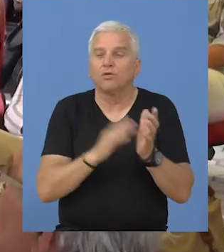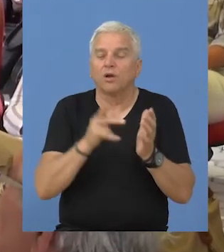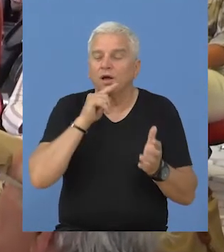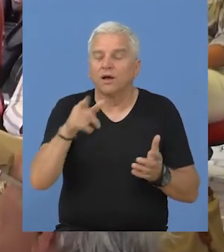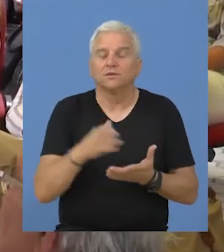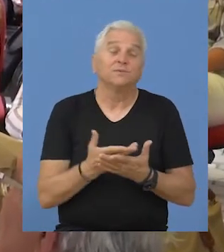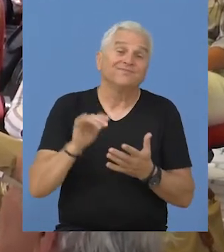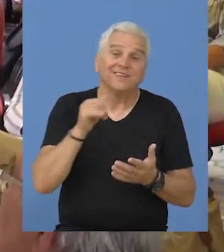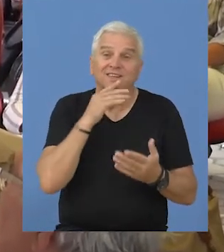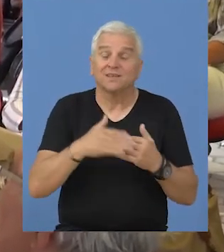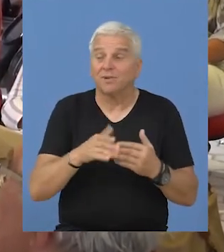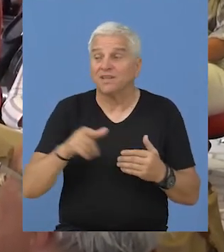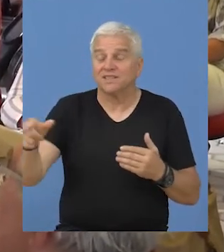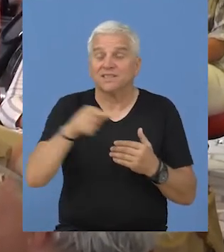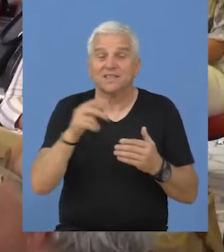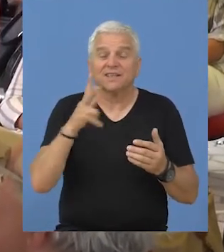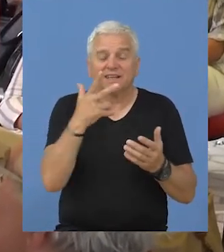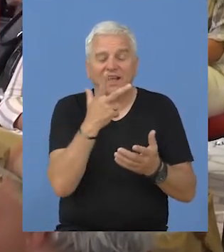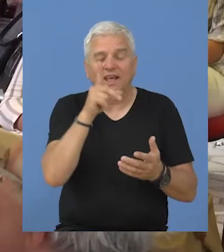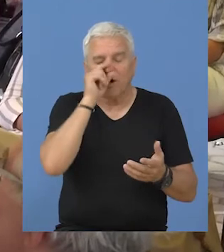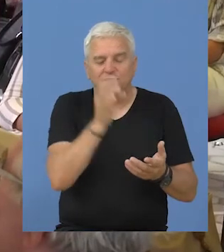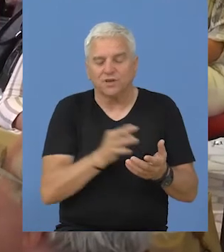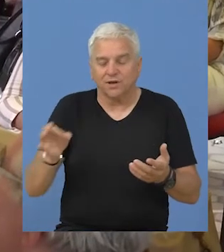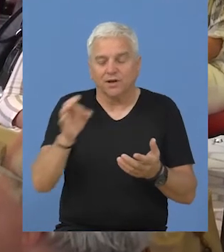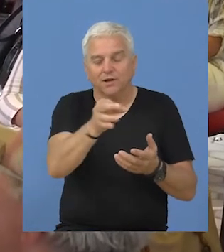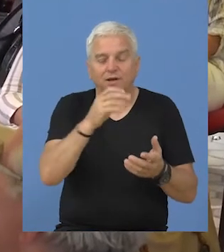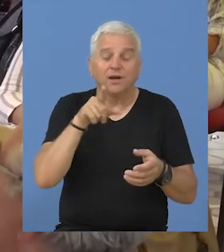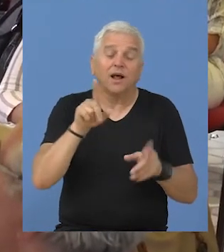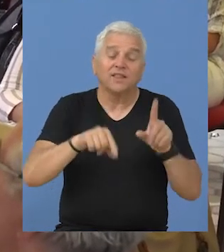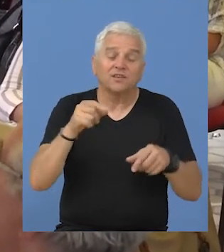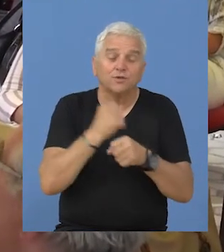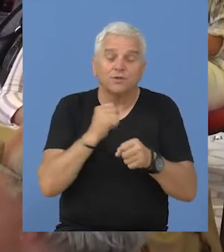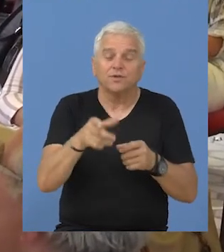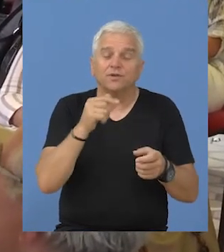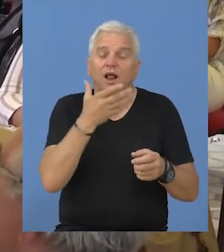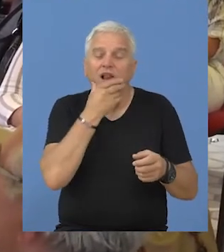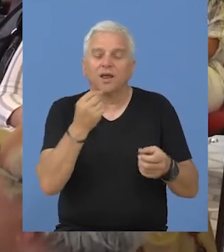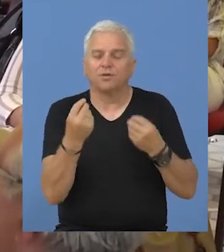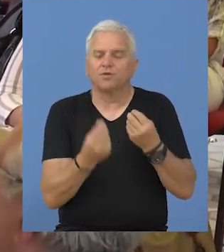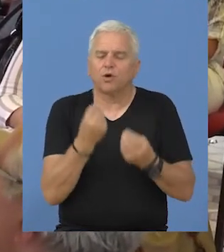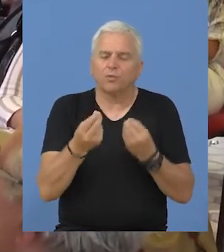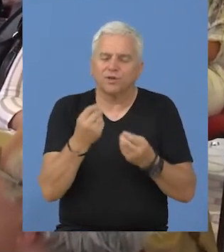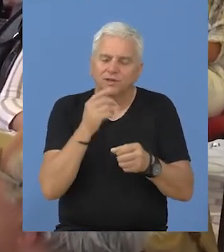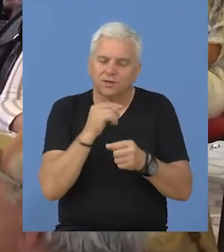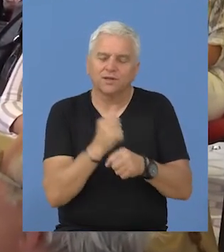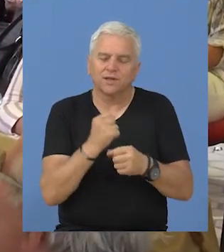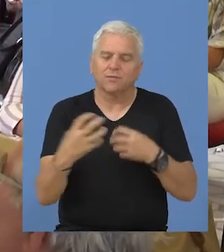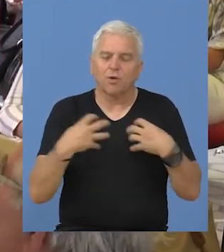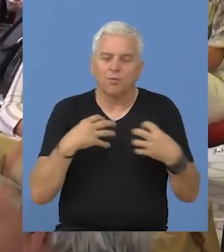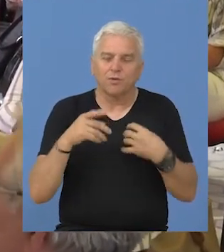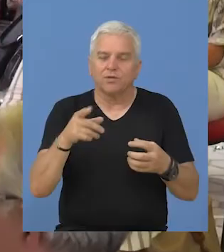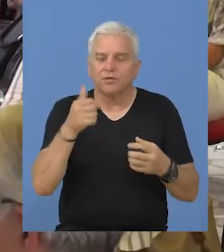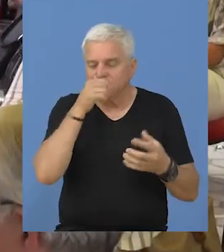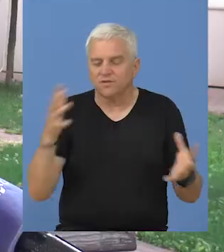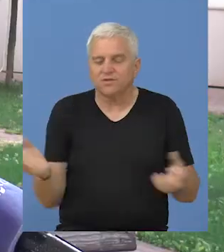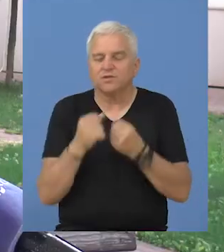odnosno Mol, zato što je Mara iz Mola, tako da tu negde u nekoj triadi, tri opštine da možda nešto uradimo i da naprimemo jedan dobar koncept u stvari